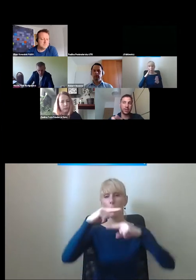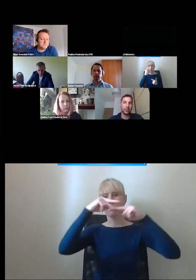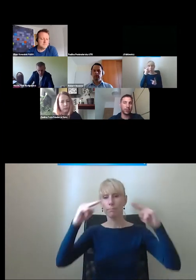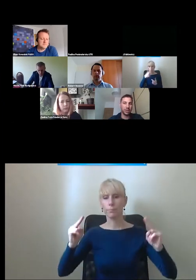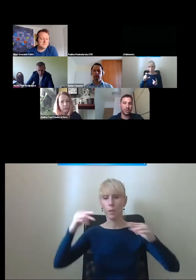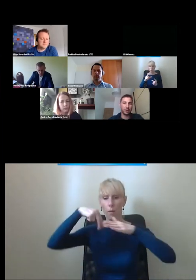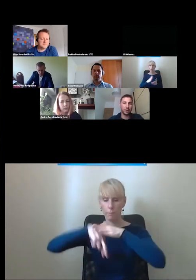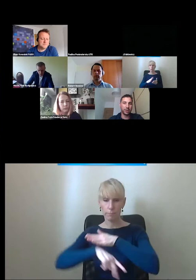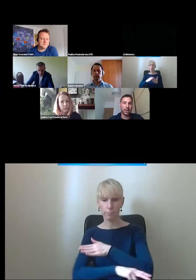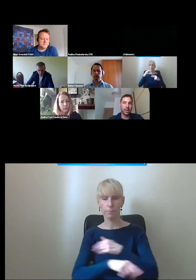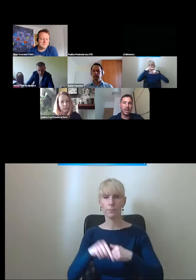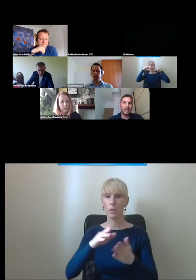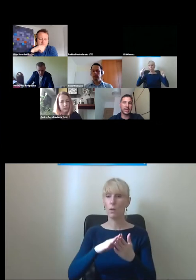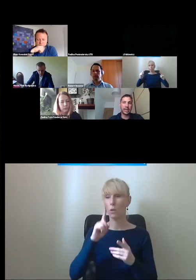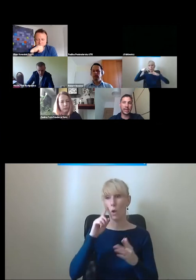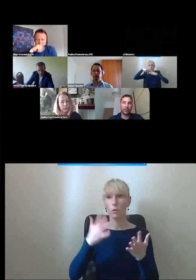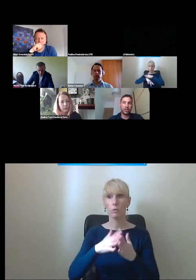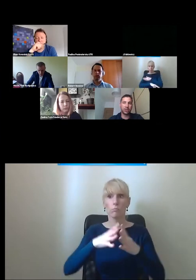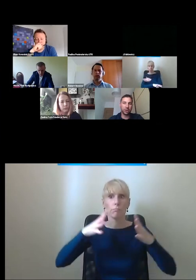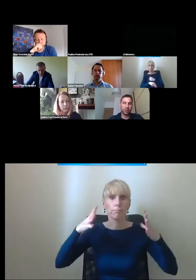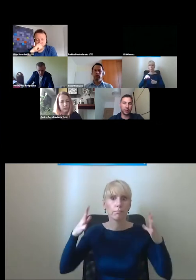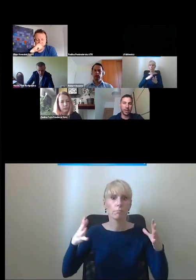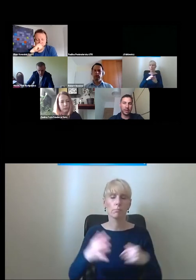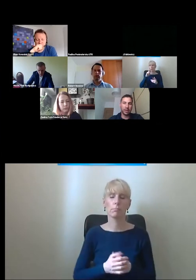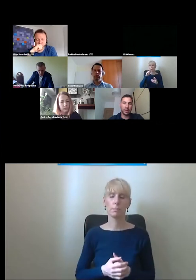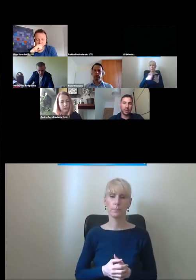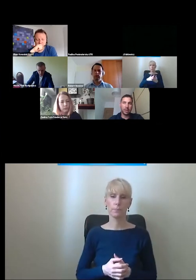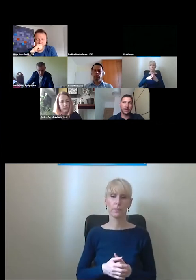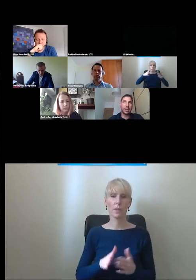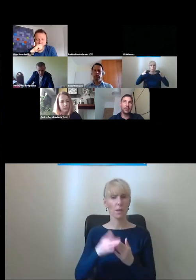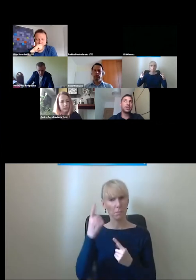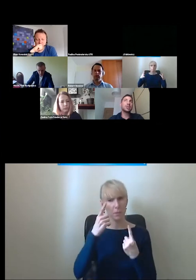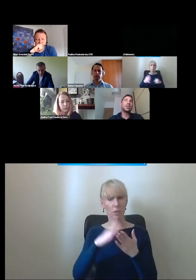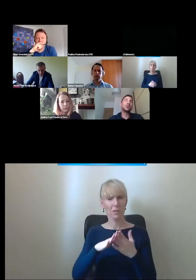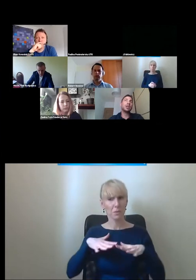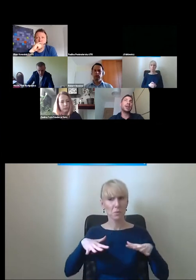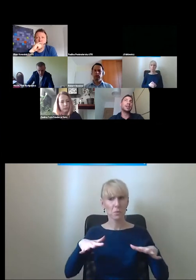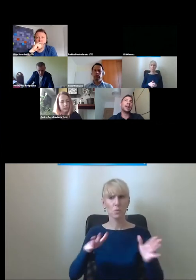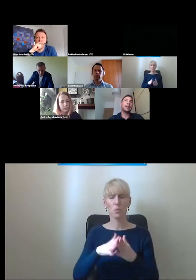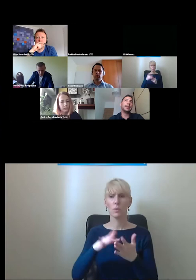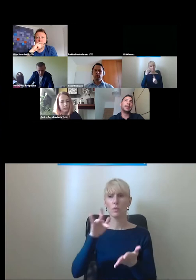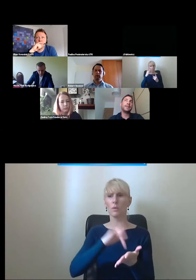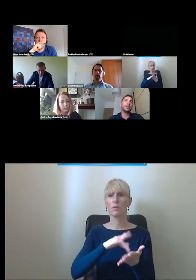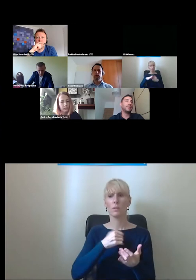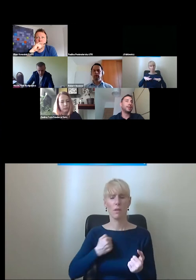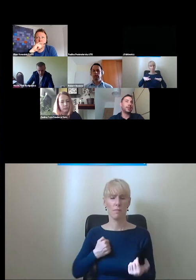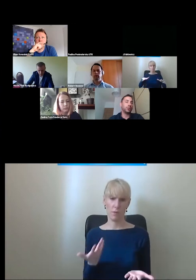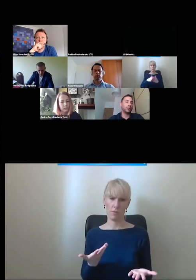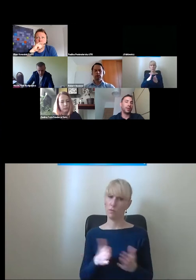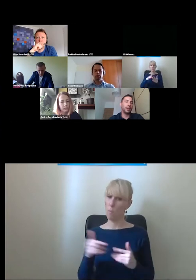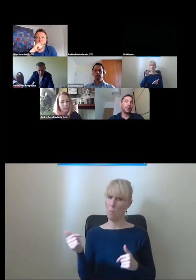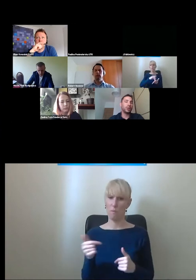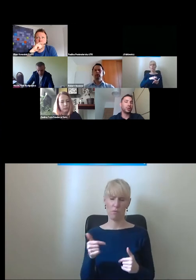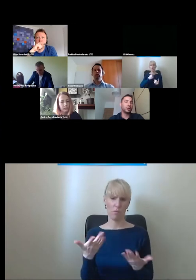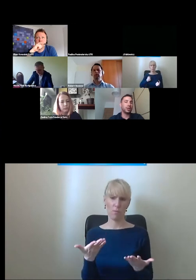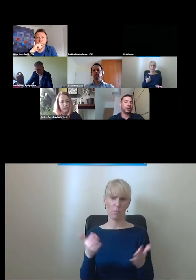są przede wszystkim wiadukty przejścia podziemne. Skala tego jest ogromna i wydaje mi się, że jest za duża, jak na Warszawę jest za